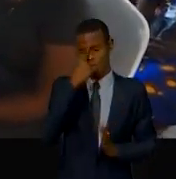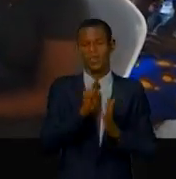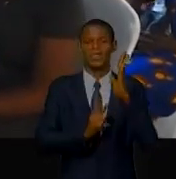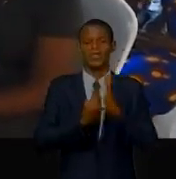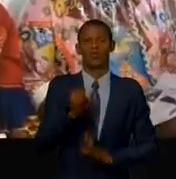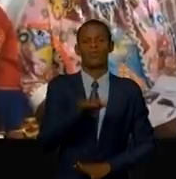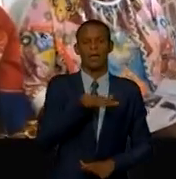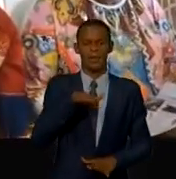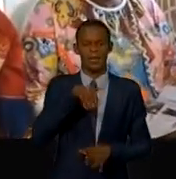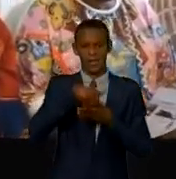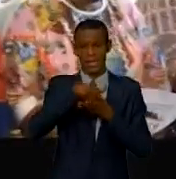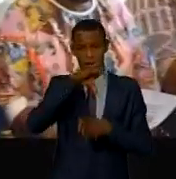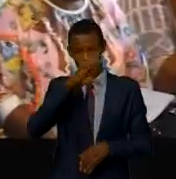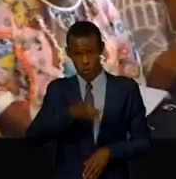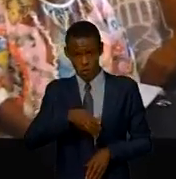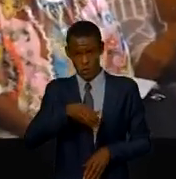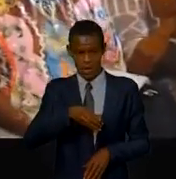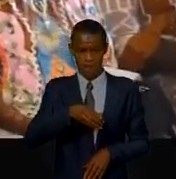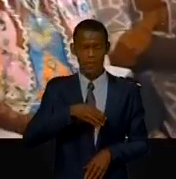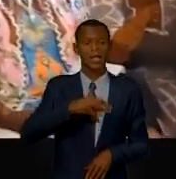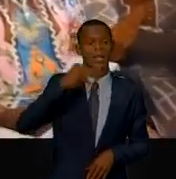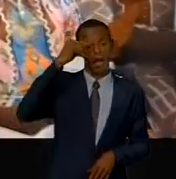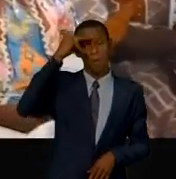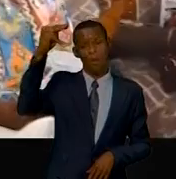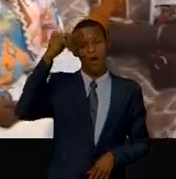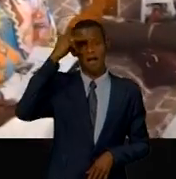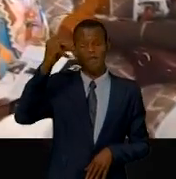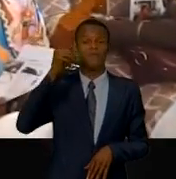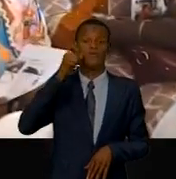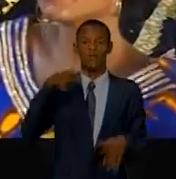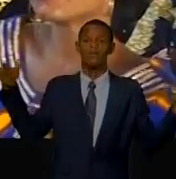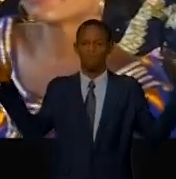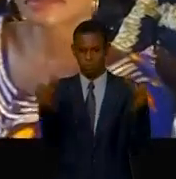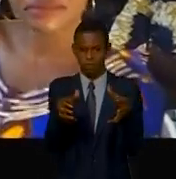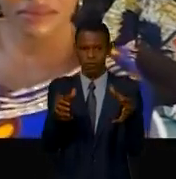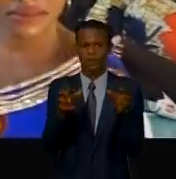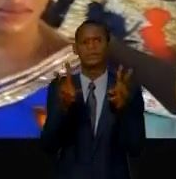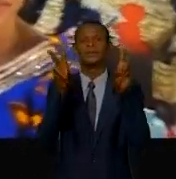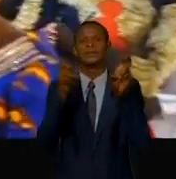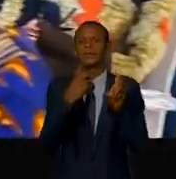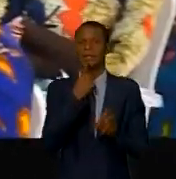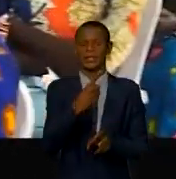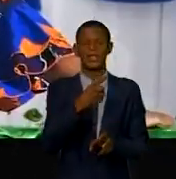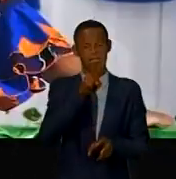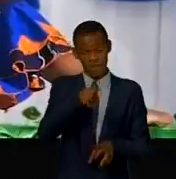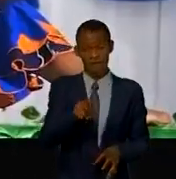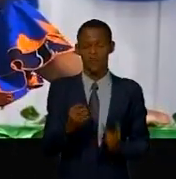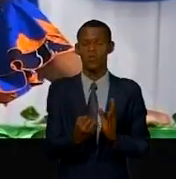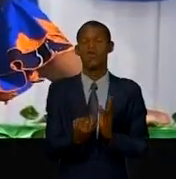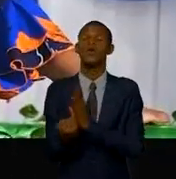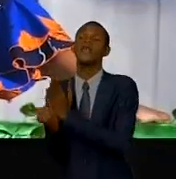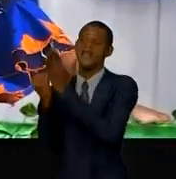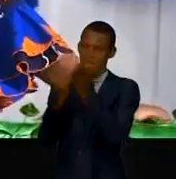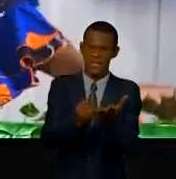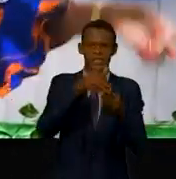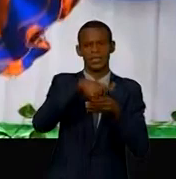de Kinshasa, les femmes se sont réunies sous les thèmes « Investissons dans l'homme ». L'intervenante Christelle Vuanga, présidente de